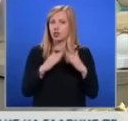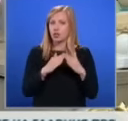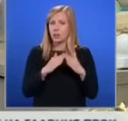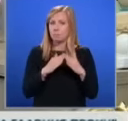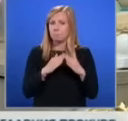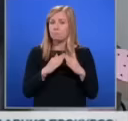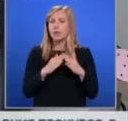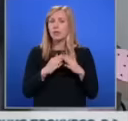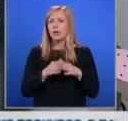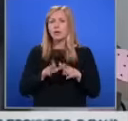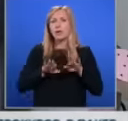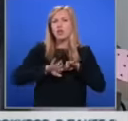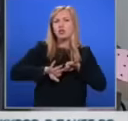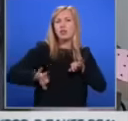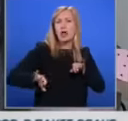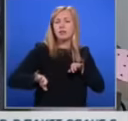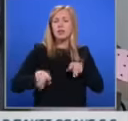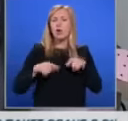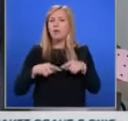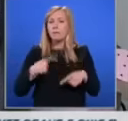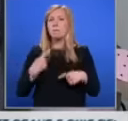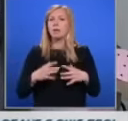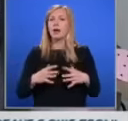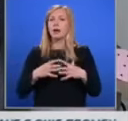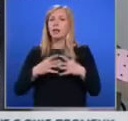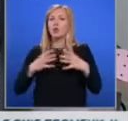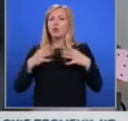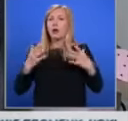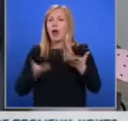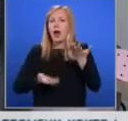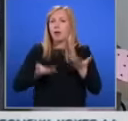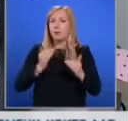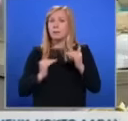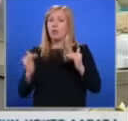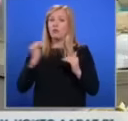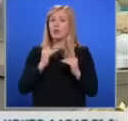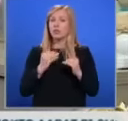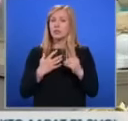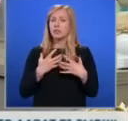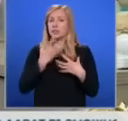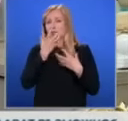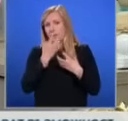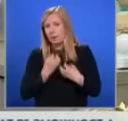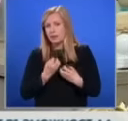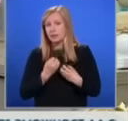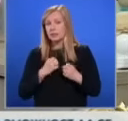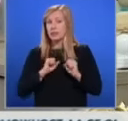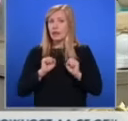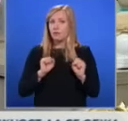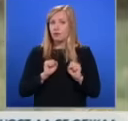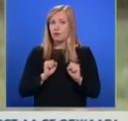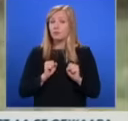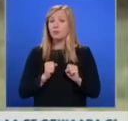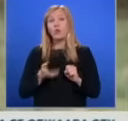изолацията, от там съответно килограми, депресии, тревожност. От друга страна повишаване на